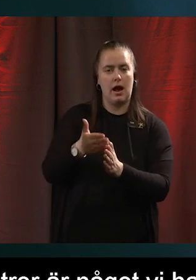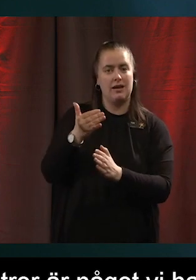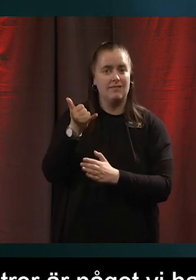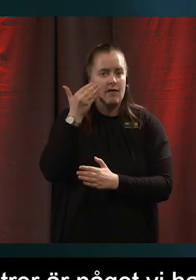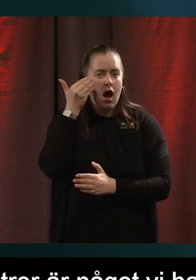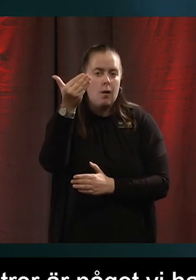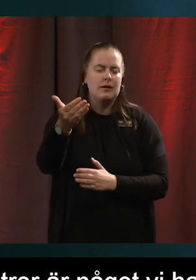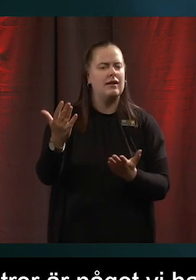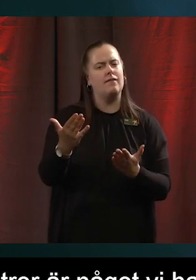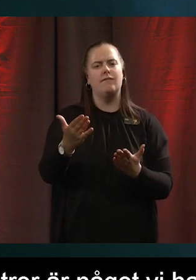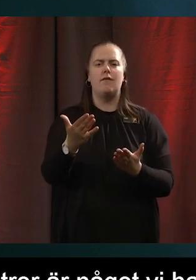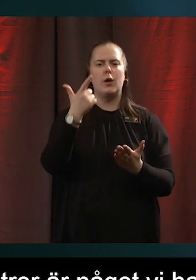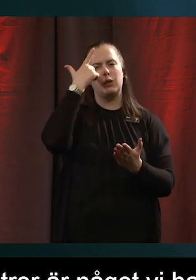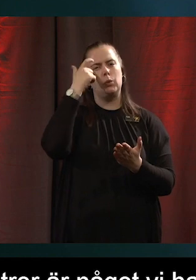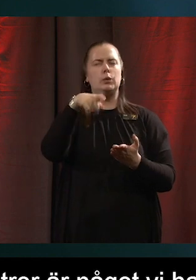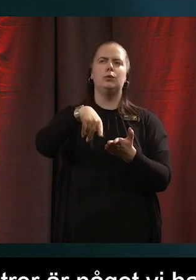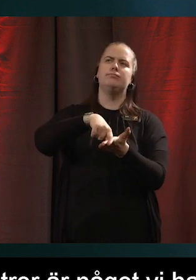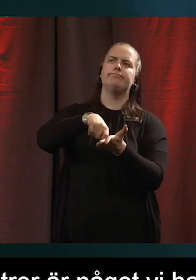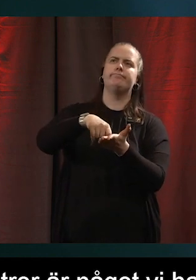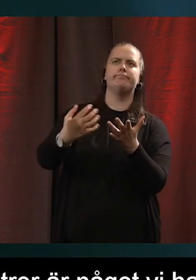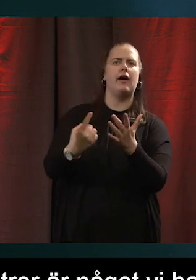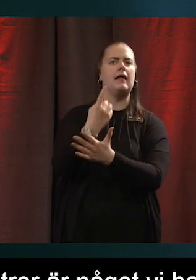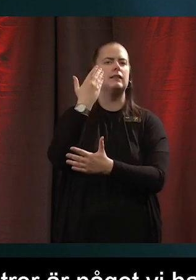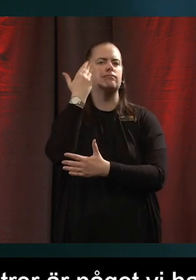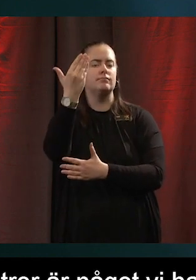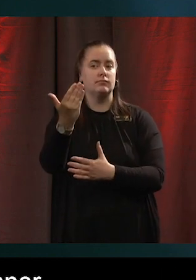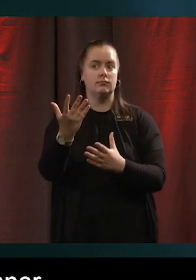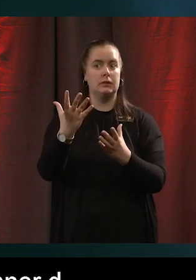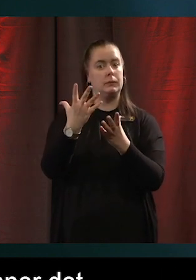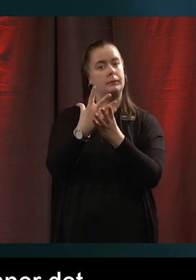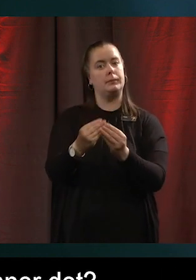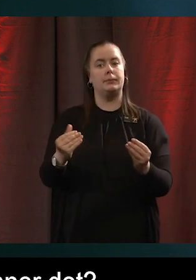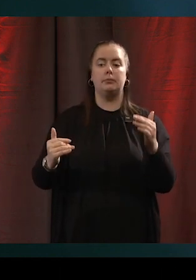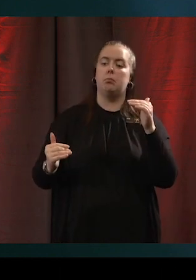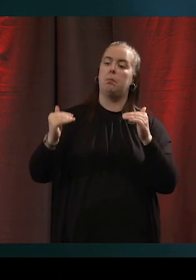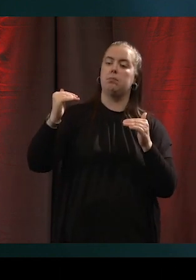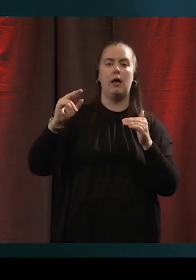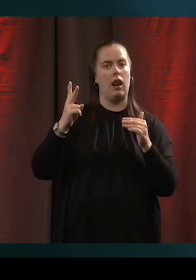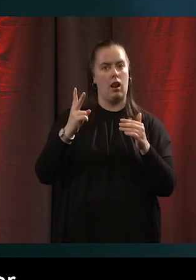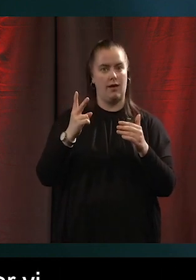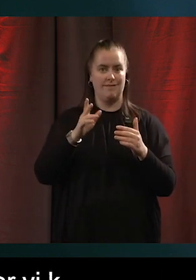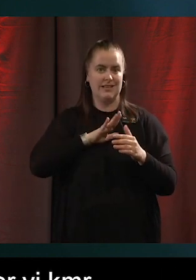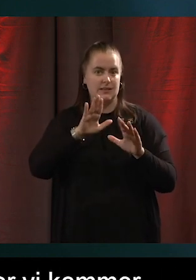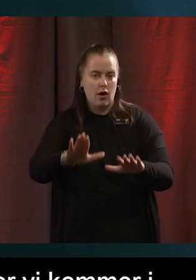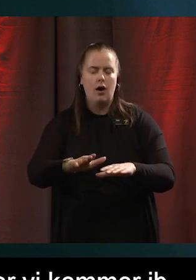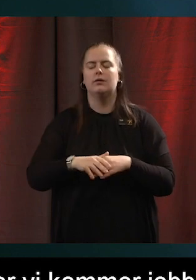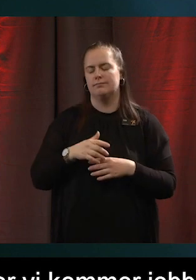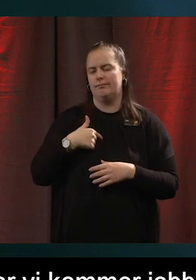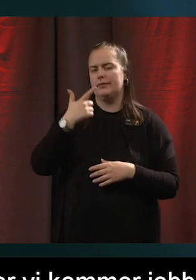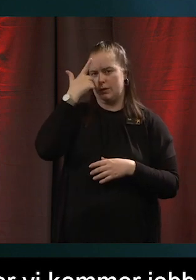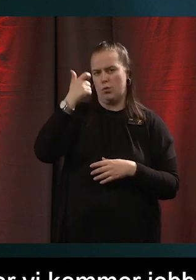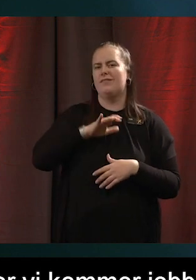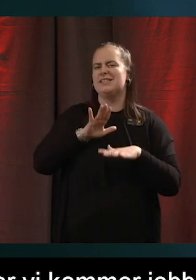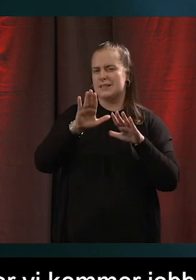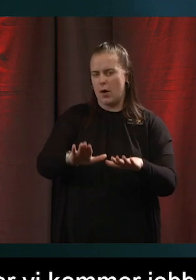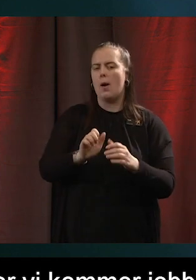frågan om digitalt utanförskap? Kommer det att försvinna eller kommer vi alltid att jobba med det? Jag tror vi alltid kommer att jobba med det. Men jag tror att vi